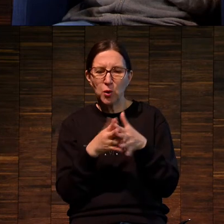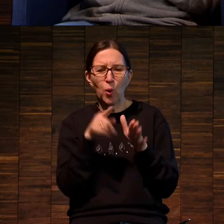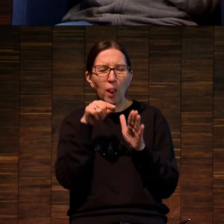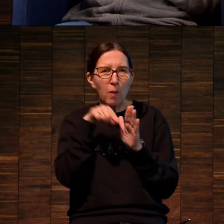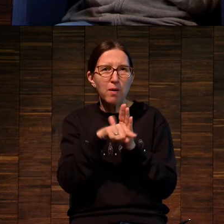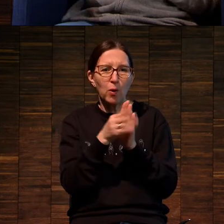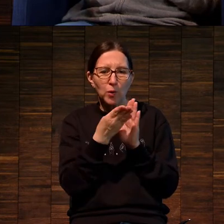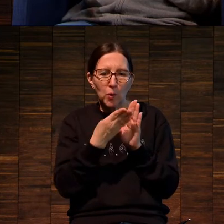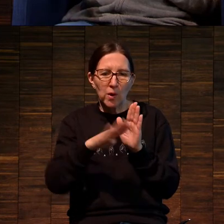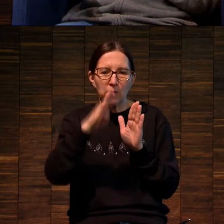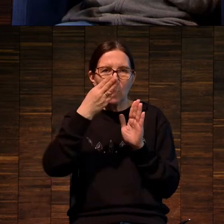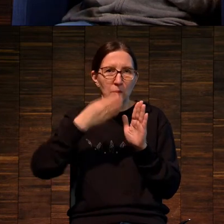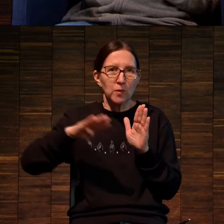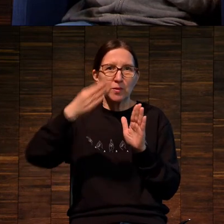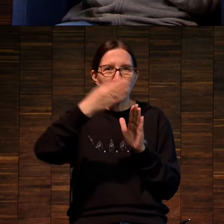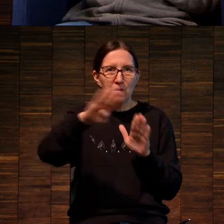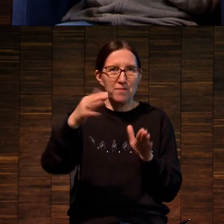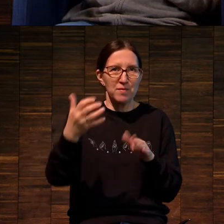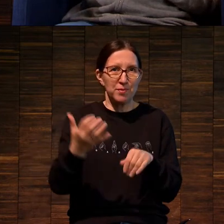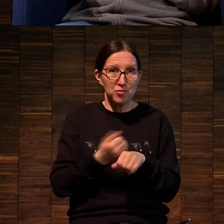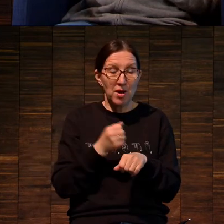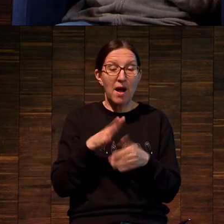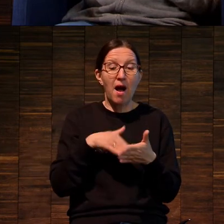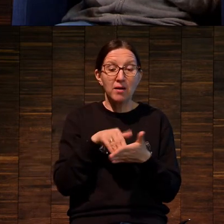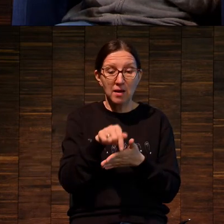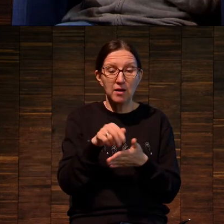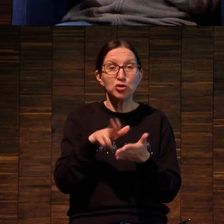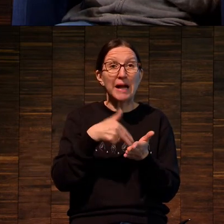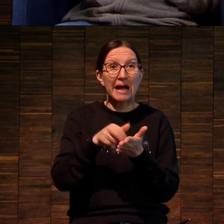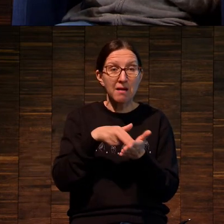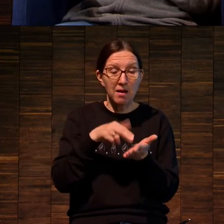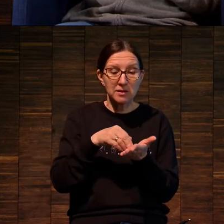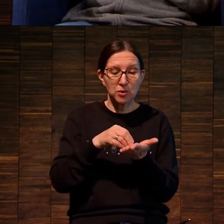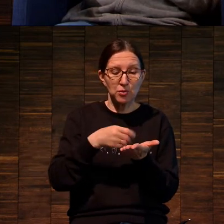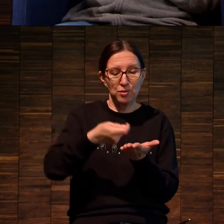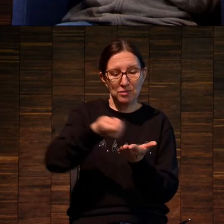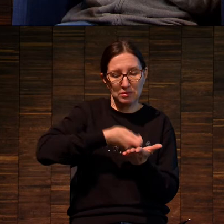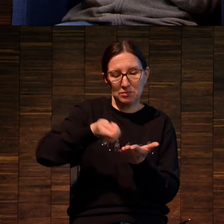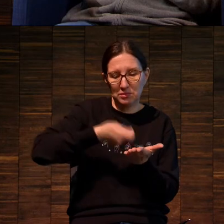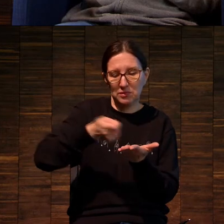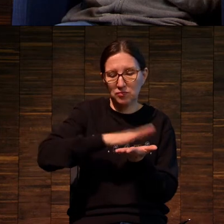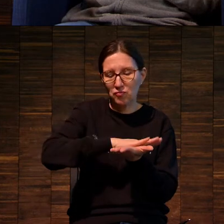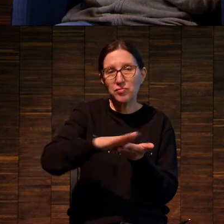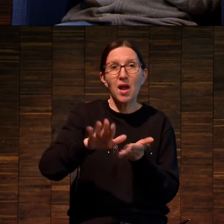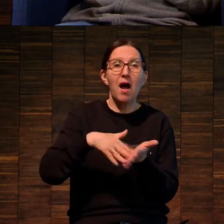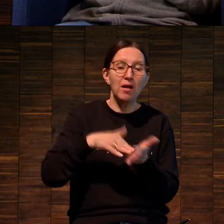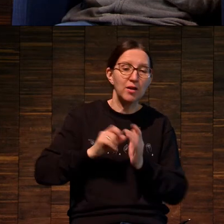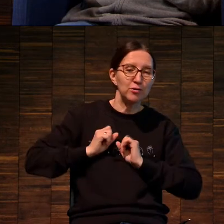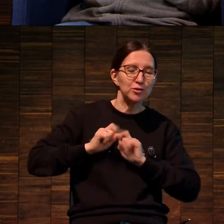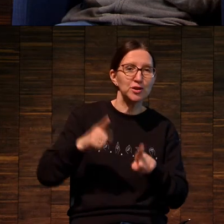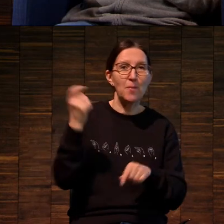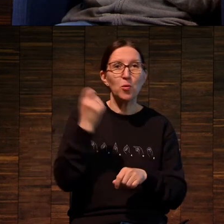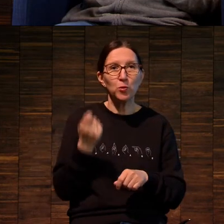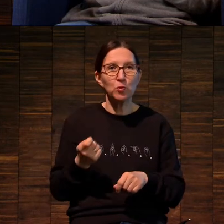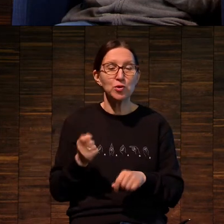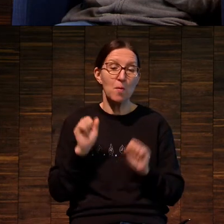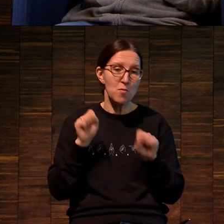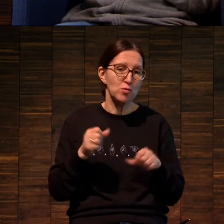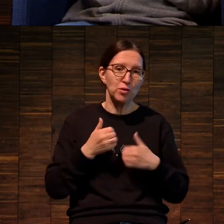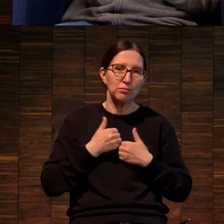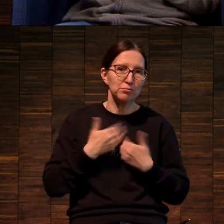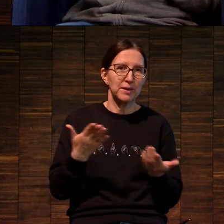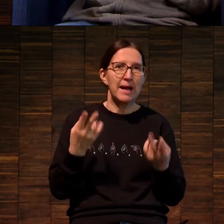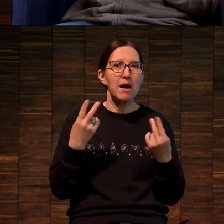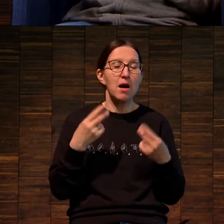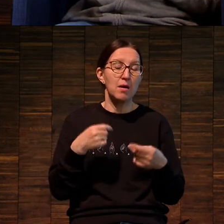И получается углубление, в которое потом забивается краска. И тут уже раз доля для художника, потому что уже можно рисовать.